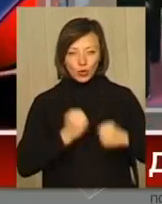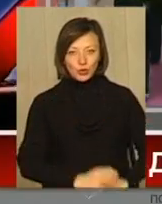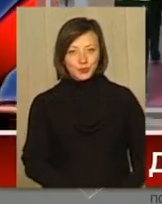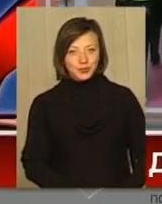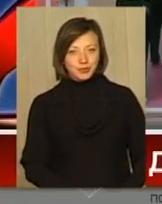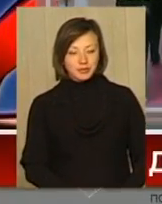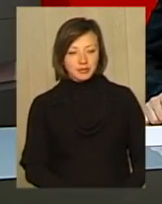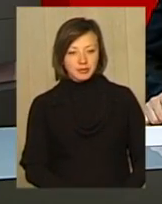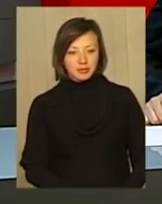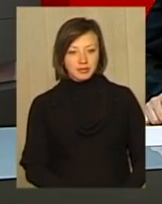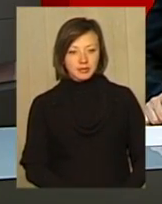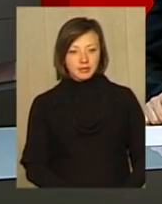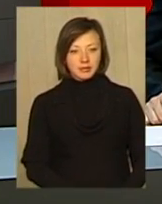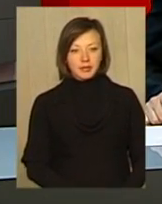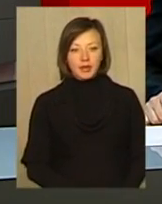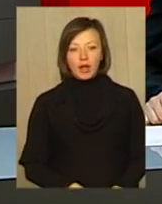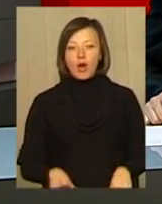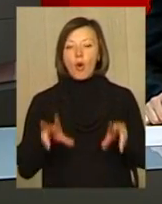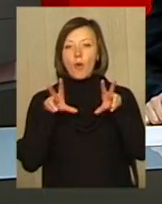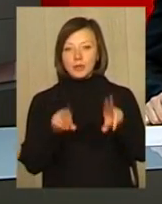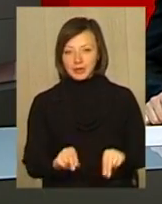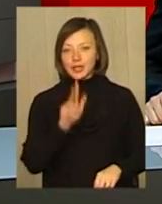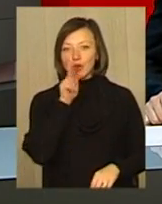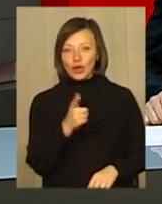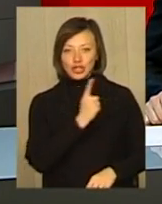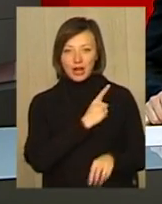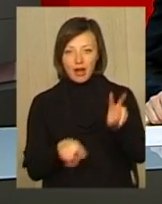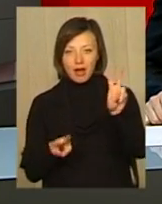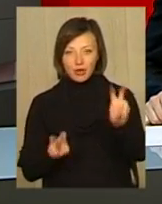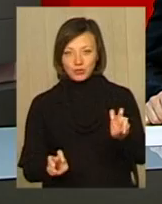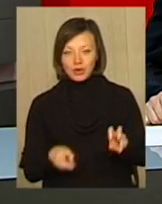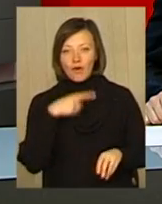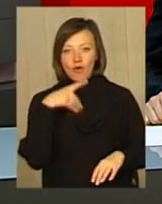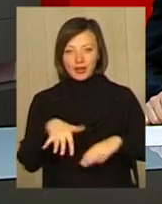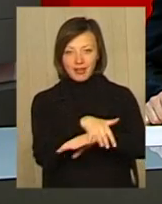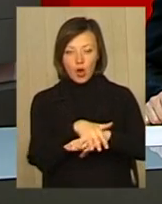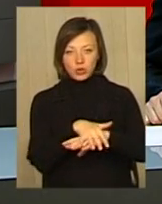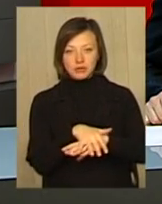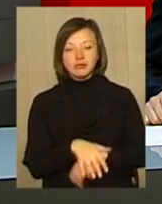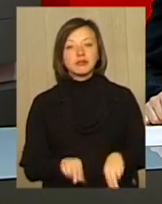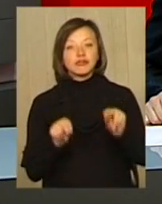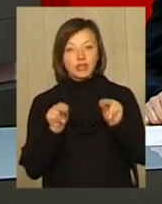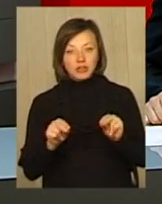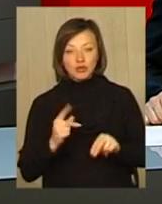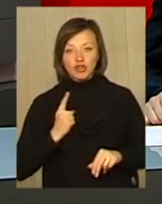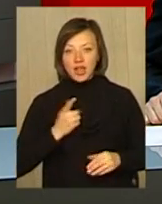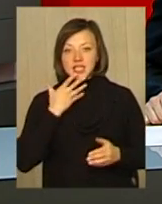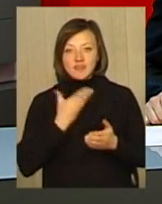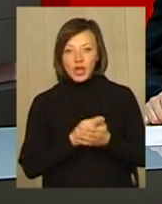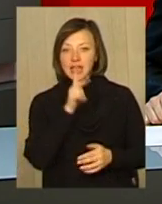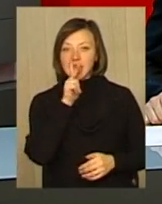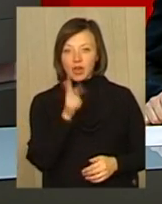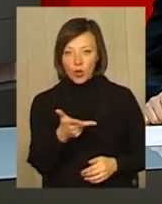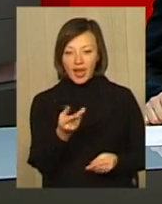аеробокс. Обіцяного три роки чекають, мовиться в народному прислів'ї. Чесно, прочекали свої три